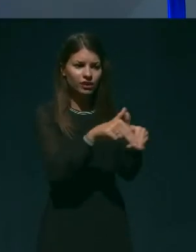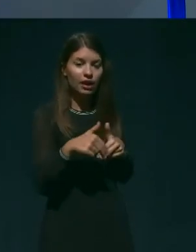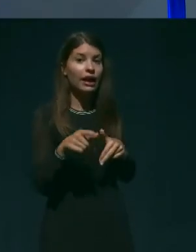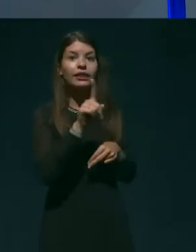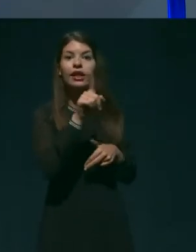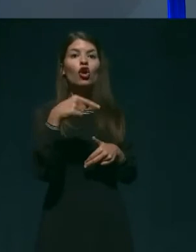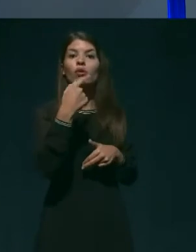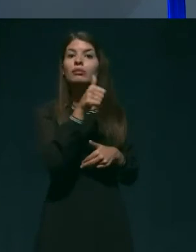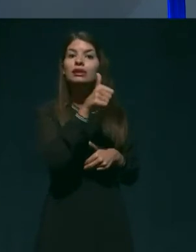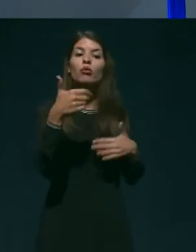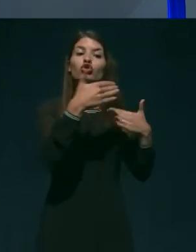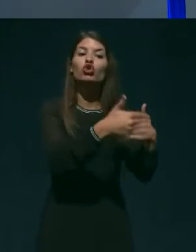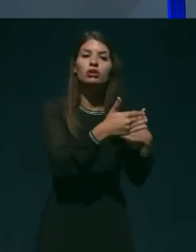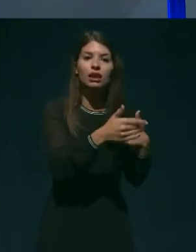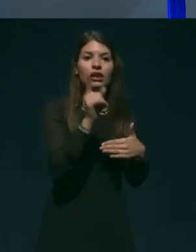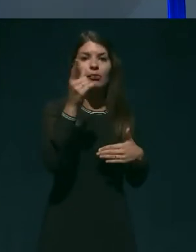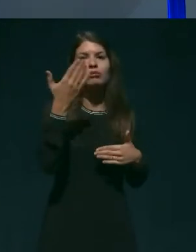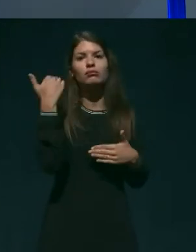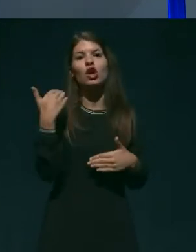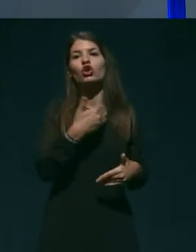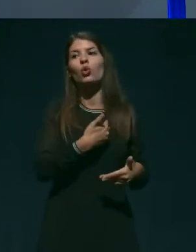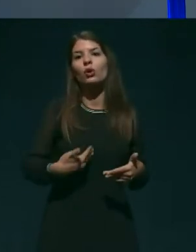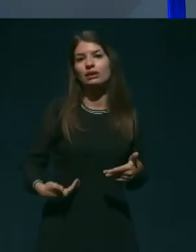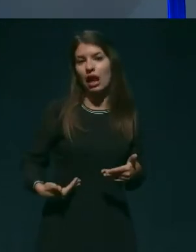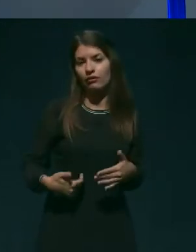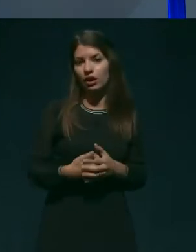državah, recimo v bivšej Jugoslavije in tako naprej.